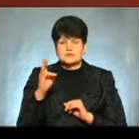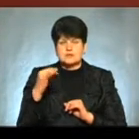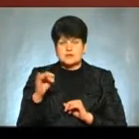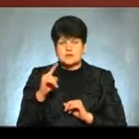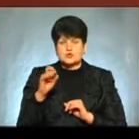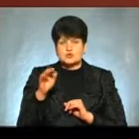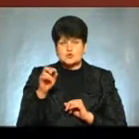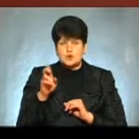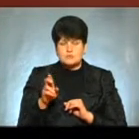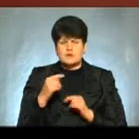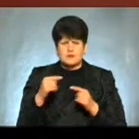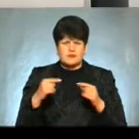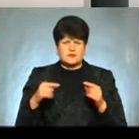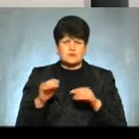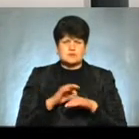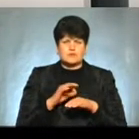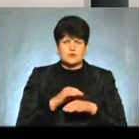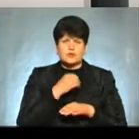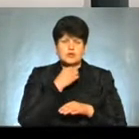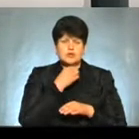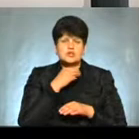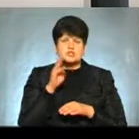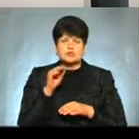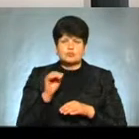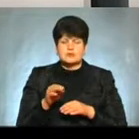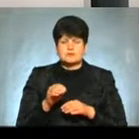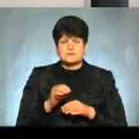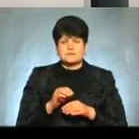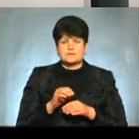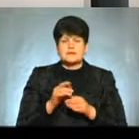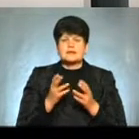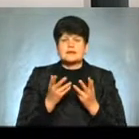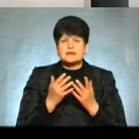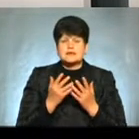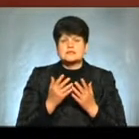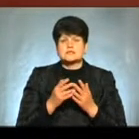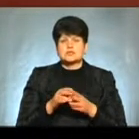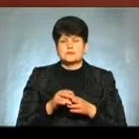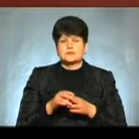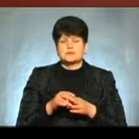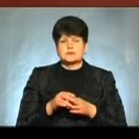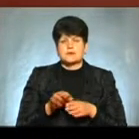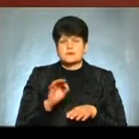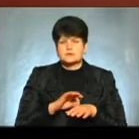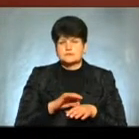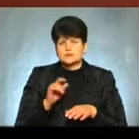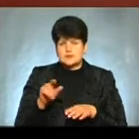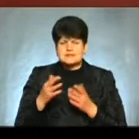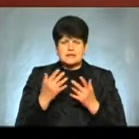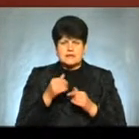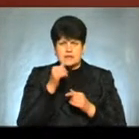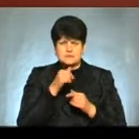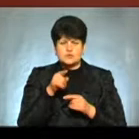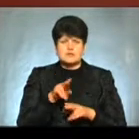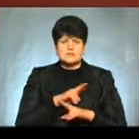і інші захворення щитоподібні залози Стосовно кількості жертв, за офіційними даними, за кілька місяців після аварії